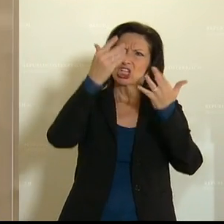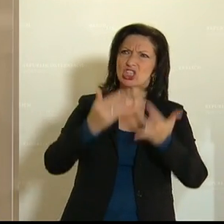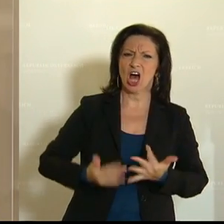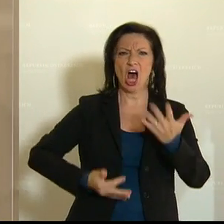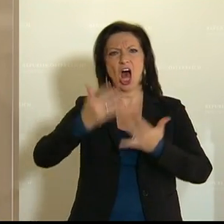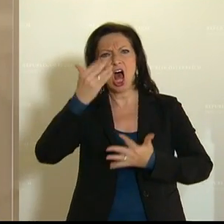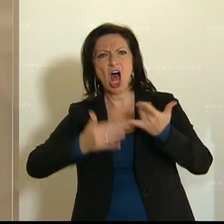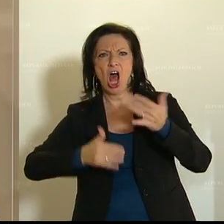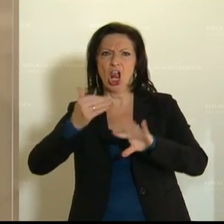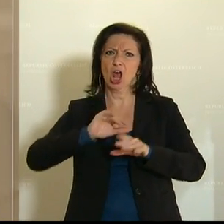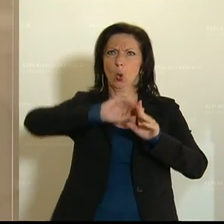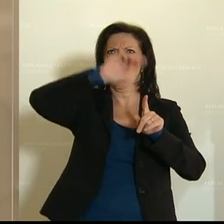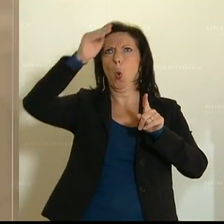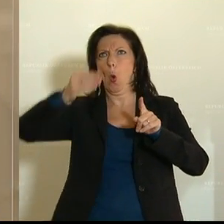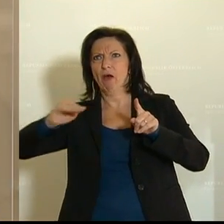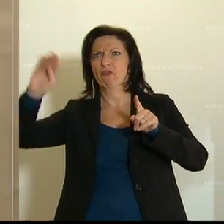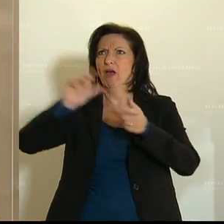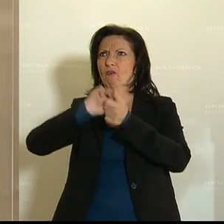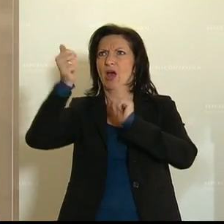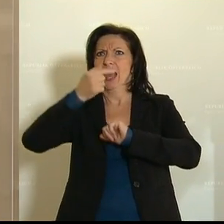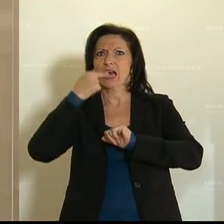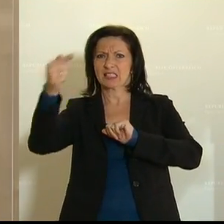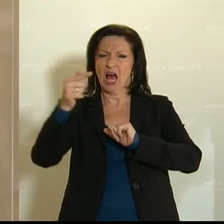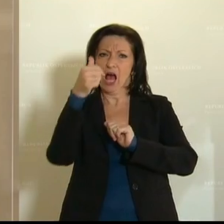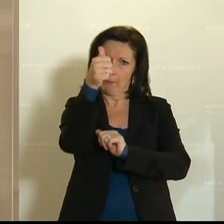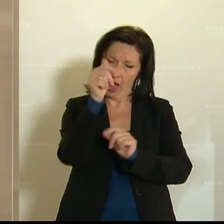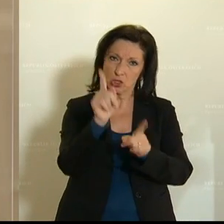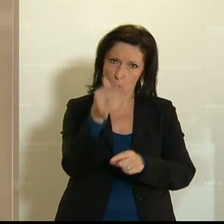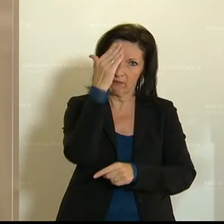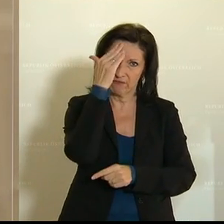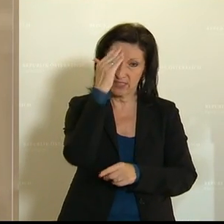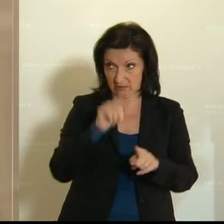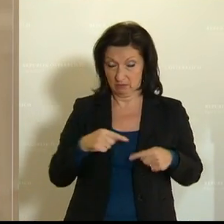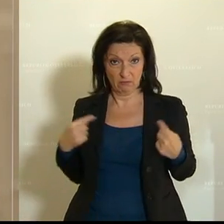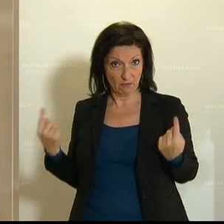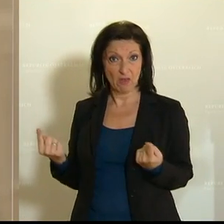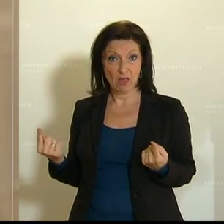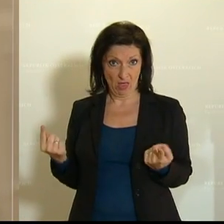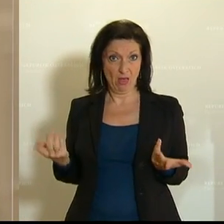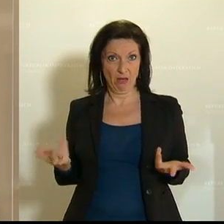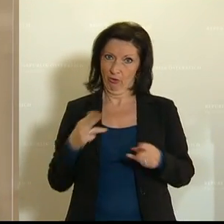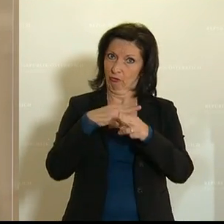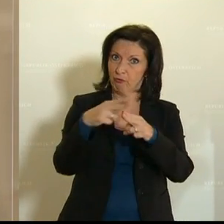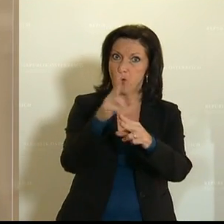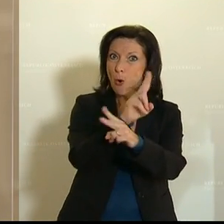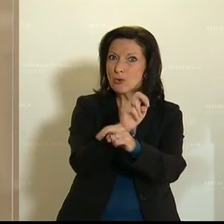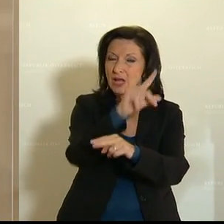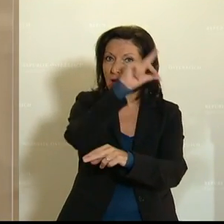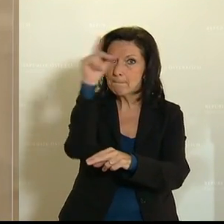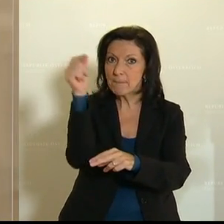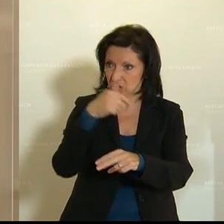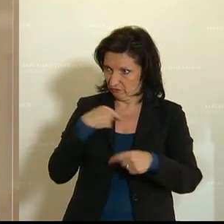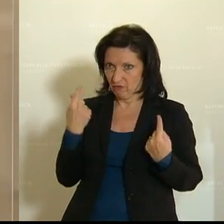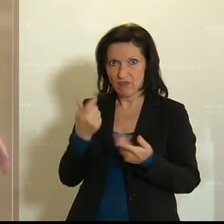reden, dann müssen wir immer eines wissen. Wir, die hier als Vertreterinnen und Vertreter der Menschen sitzen, das sind